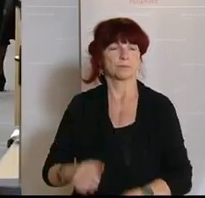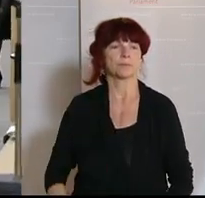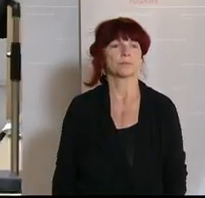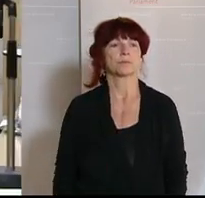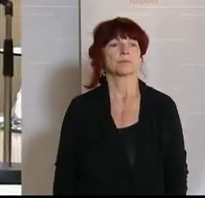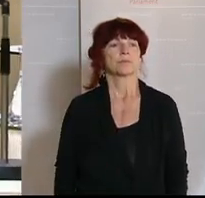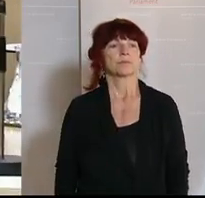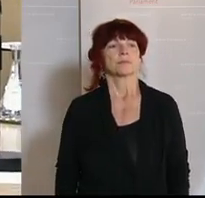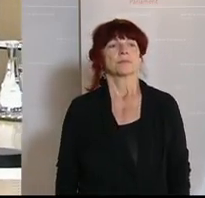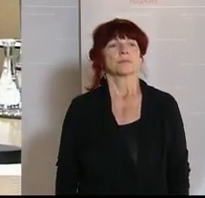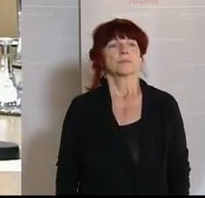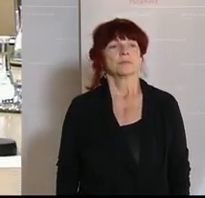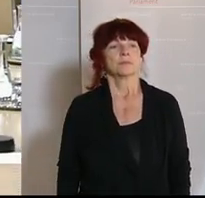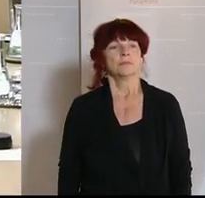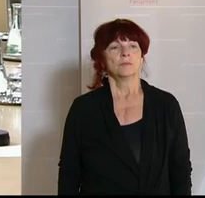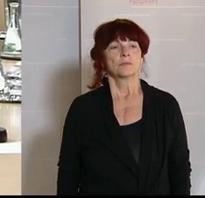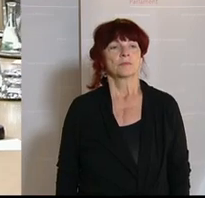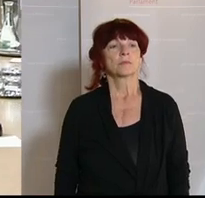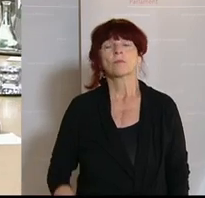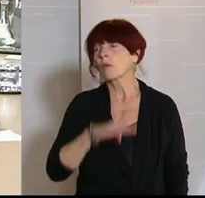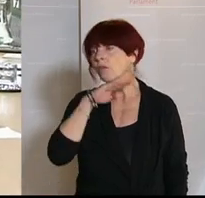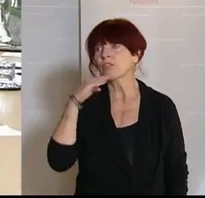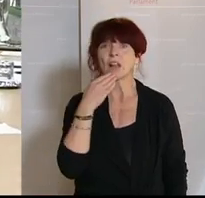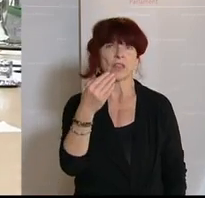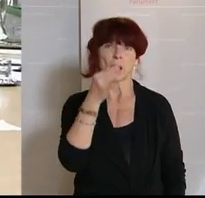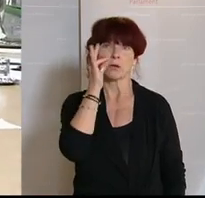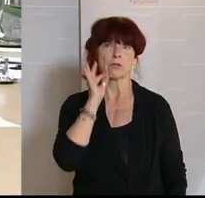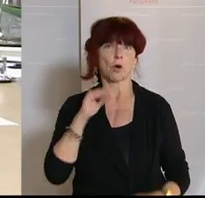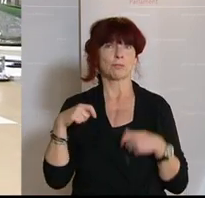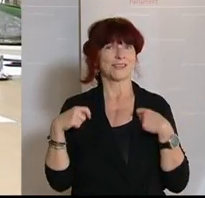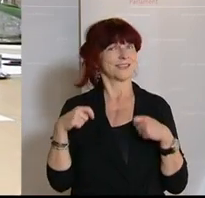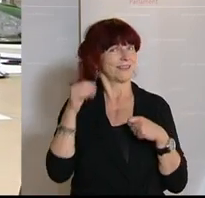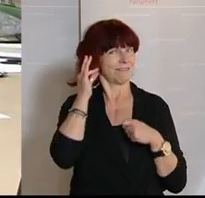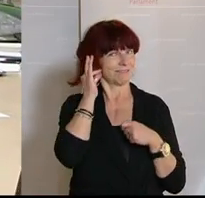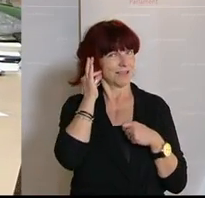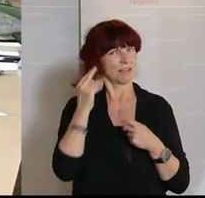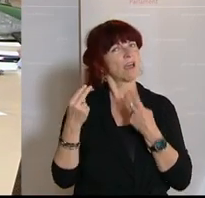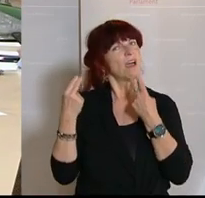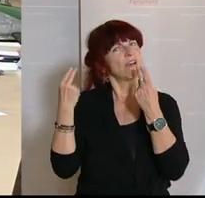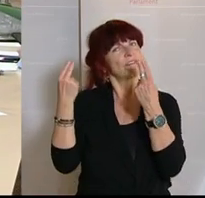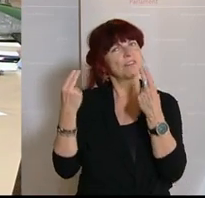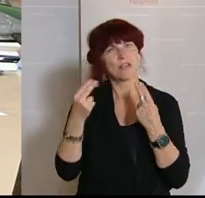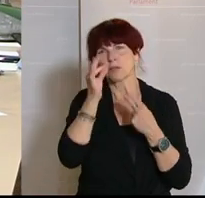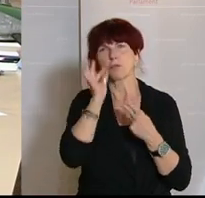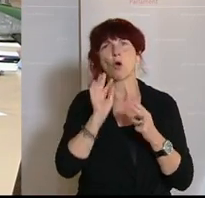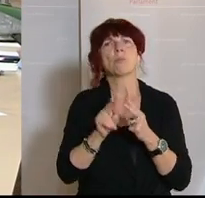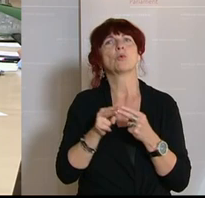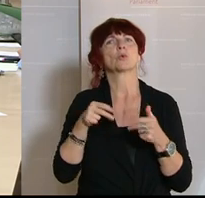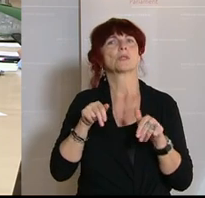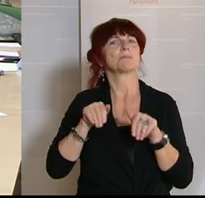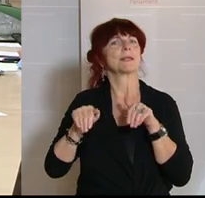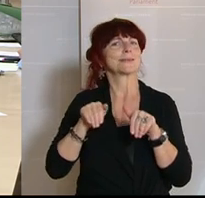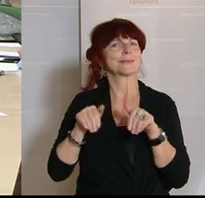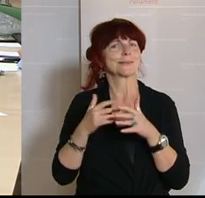Tirol. Vielen Dank, Frau Präsidentin, werte Frau Bundesminister, werte Frau Bundesminister,